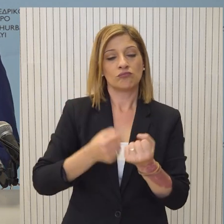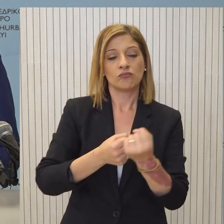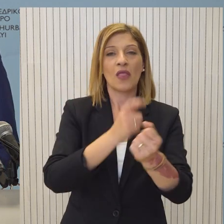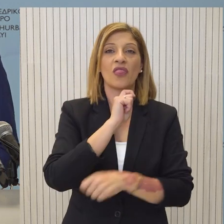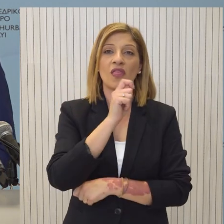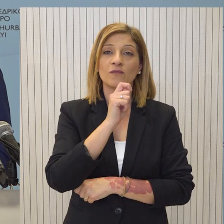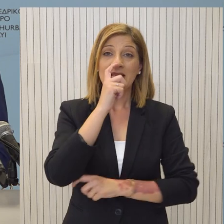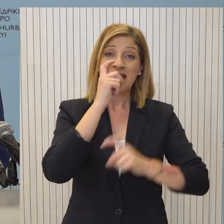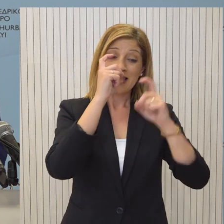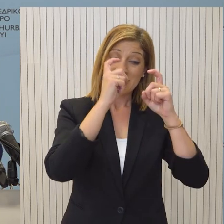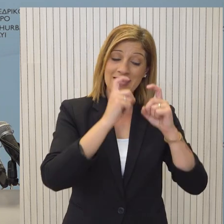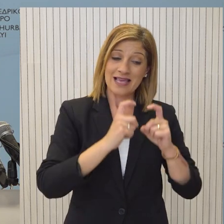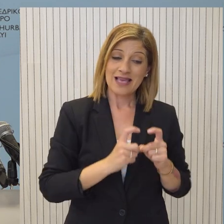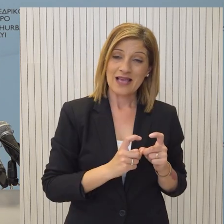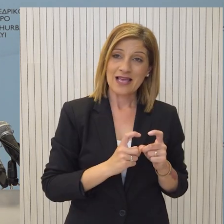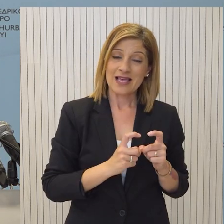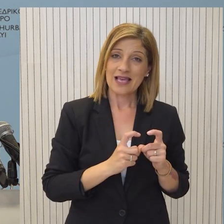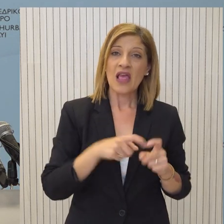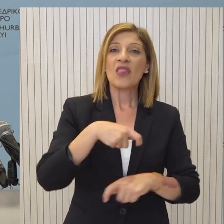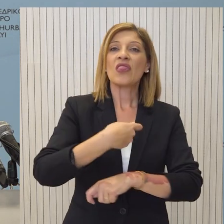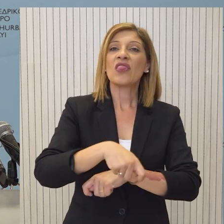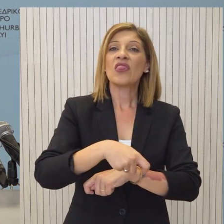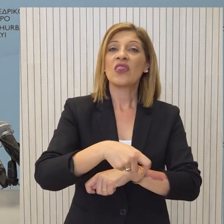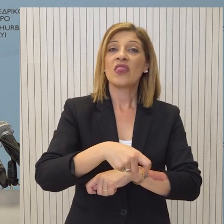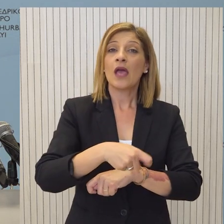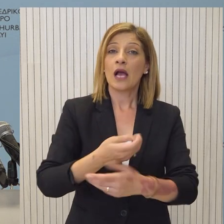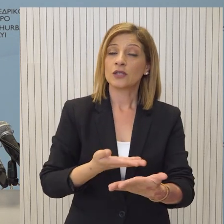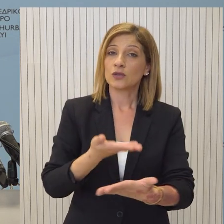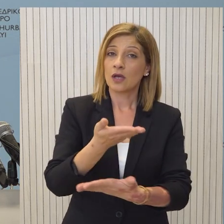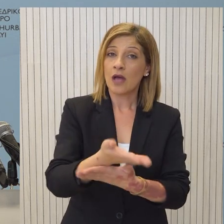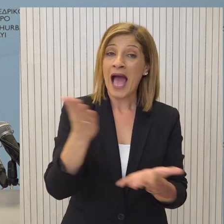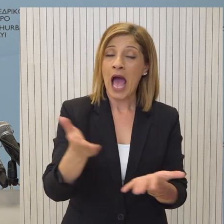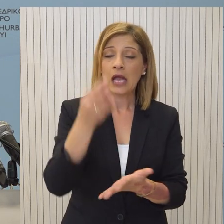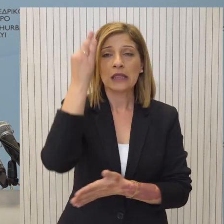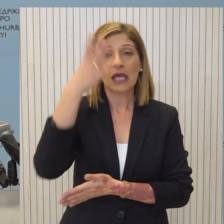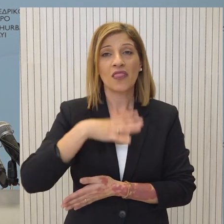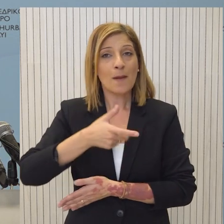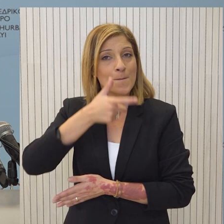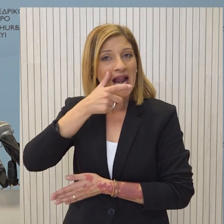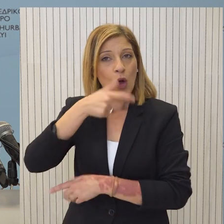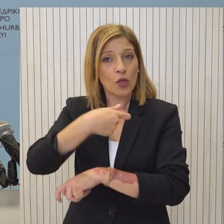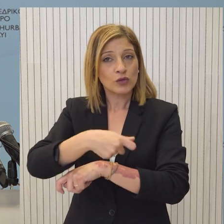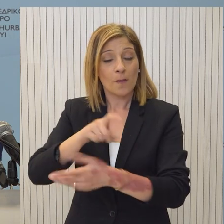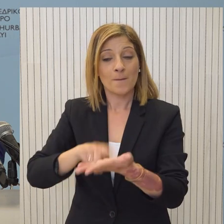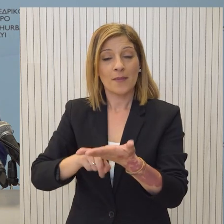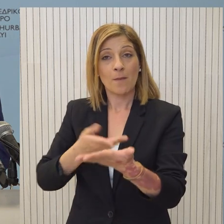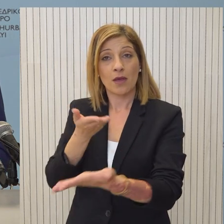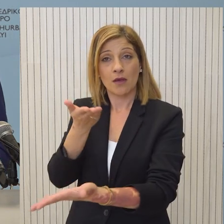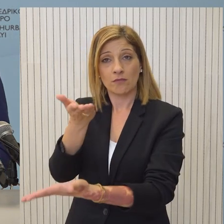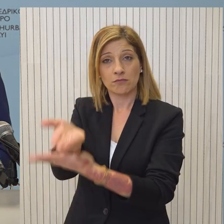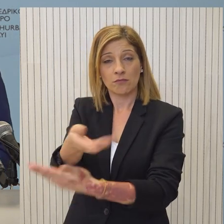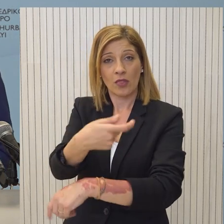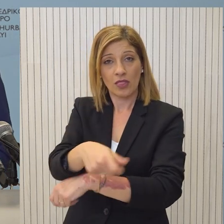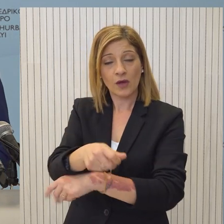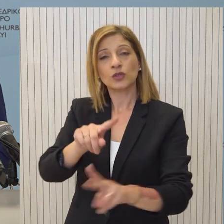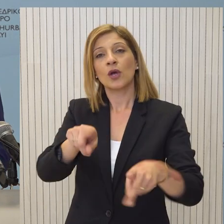πρώτο είναι η υποχρέωση εξασφάλισης προηγούμενης δικαστικής εξουδότησης για θέματα παρακολούθησης και το δεύτερο την υποχρέωση περιοδικής αναθιώρησης της